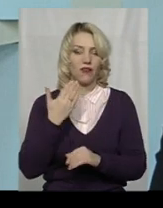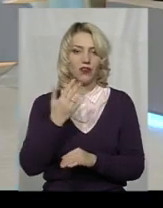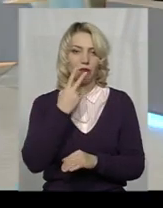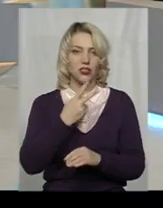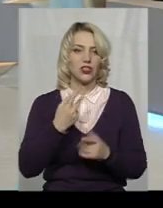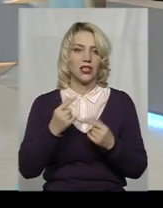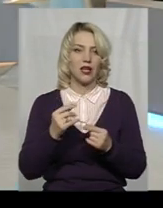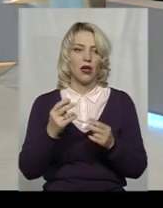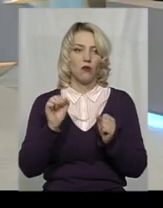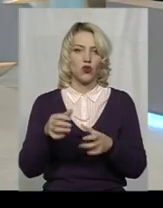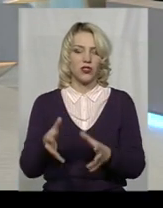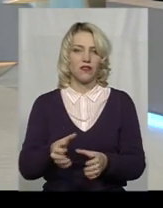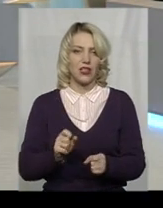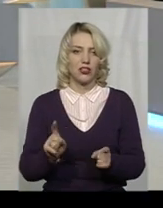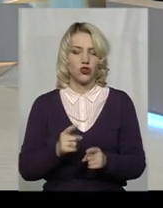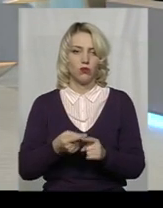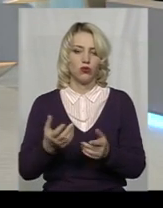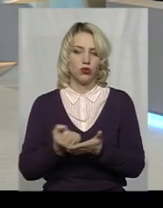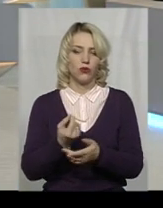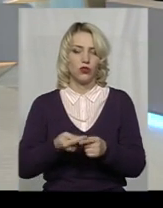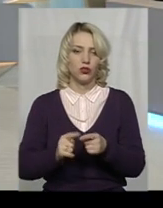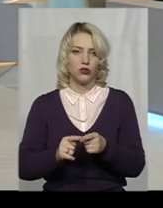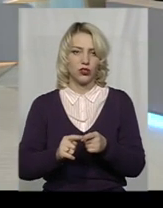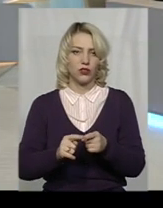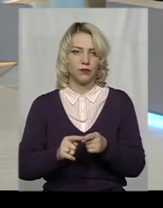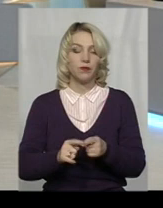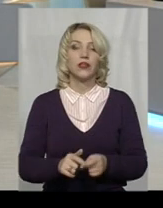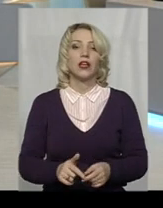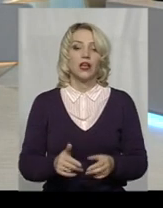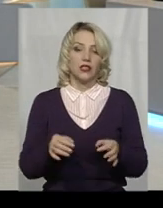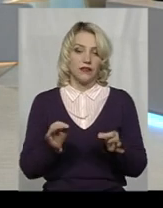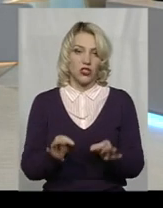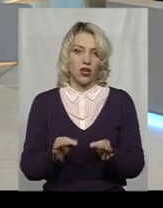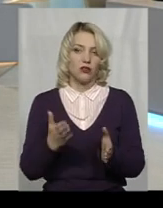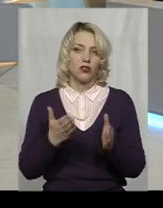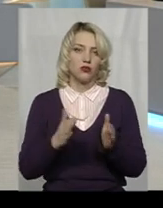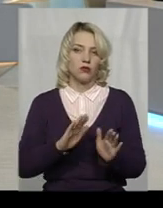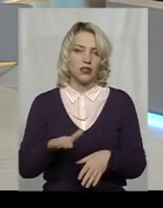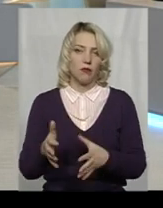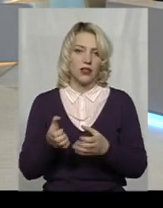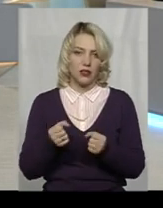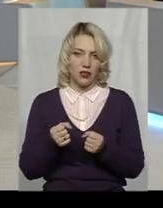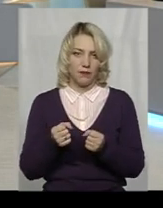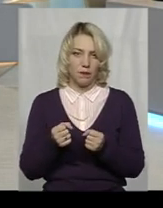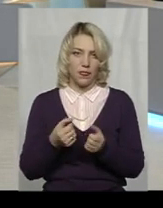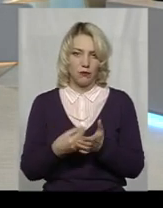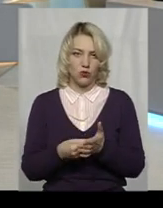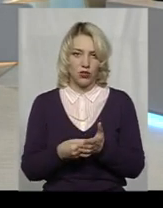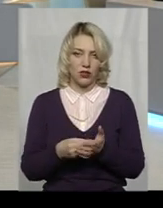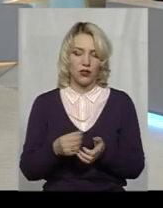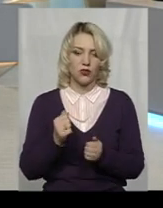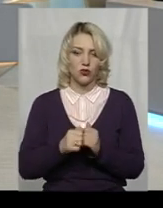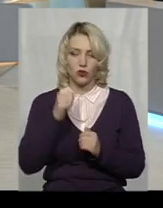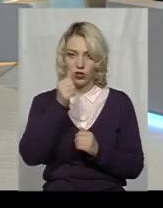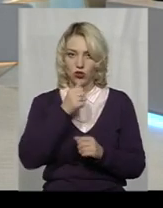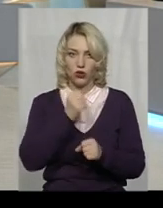де можна їх взяти для того, щоб досягнути такого показника? Звичайно, що після прийняття бюджету ми щорічно